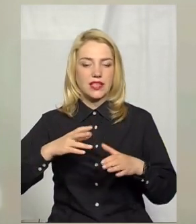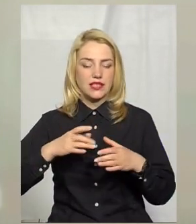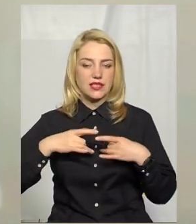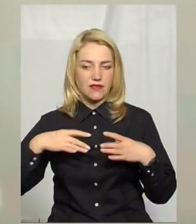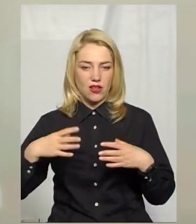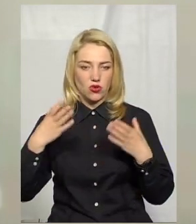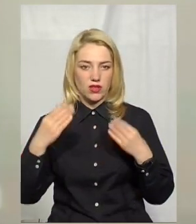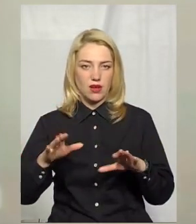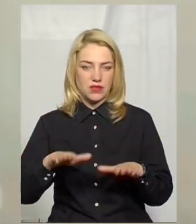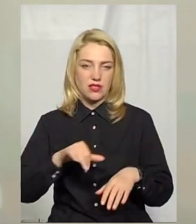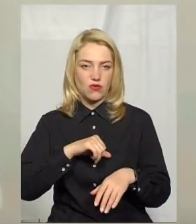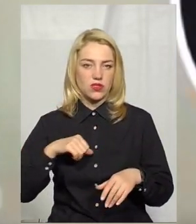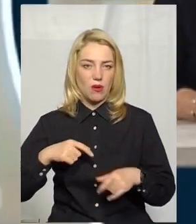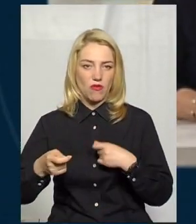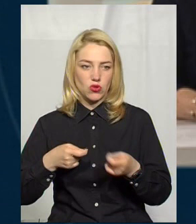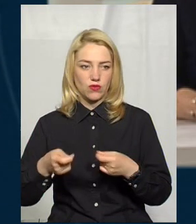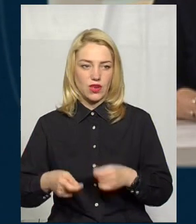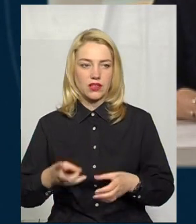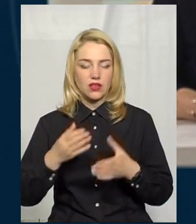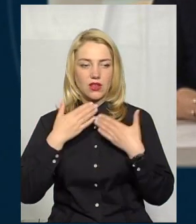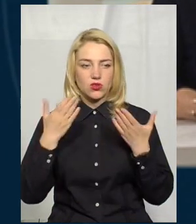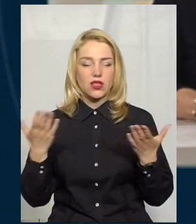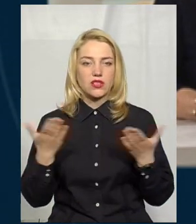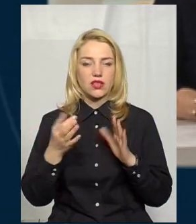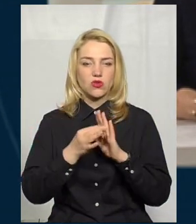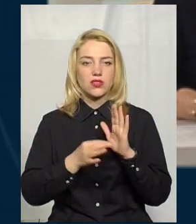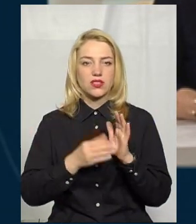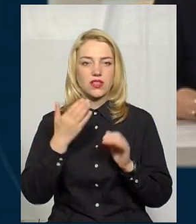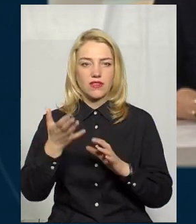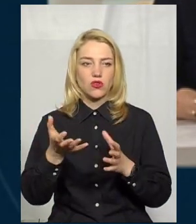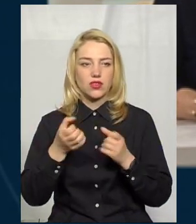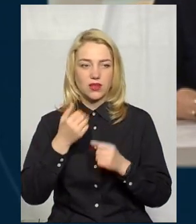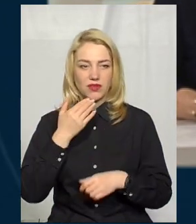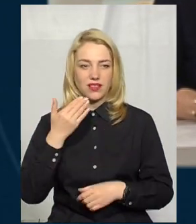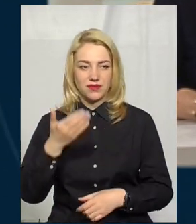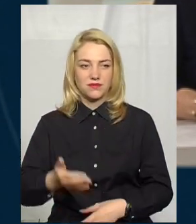місцевого І на останок Які оцінки Ви отримали?